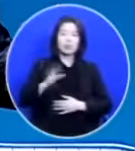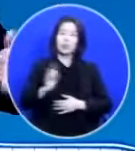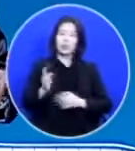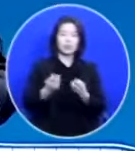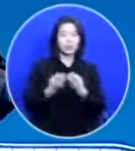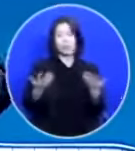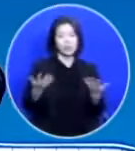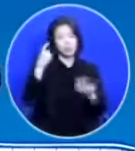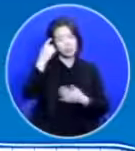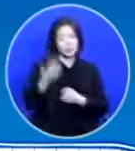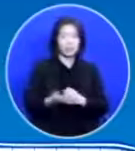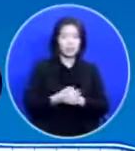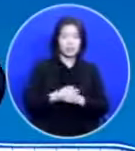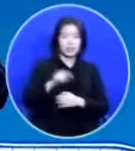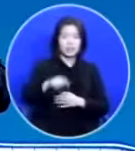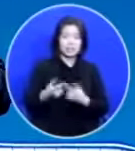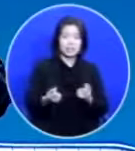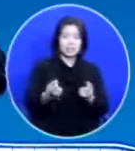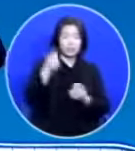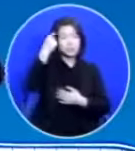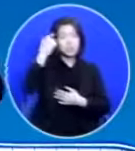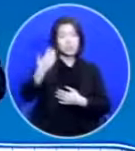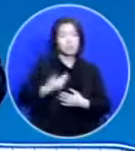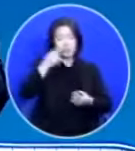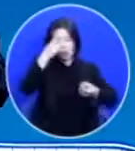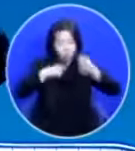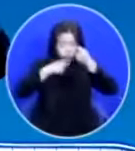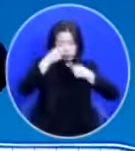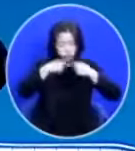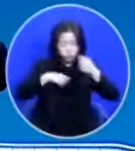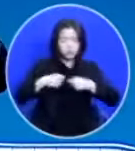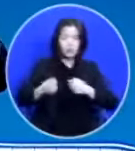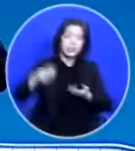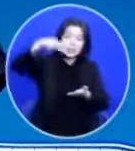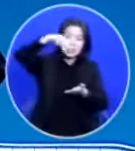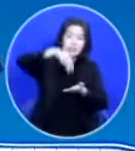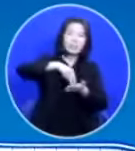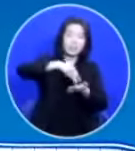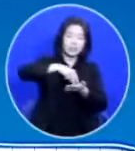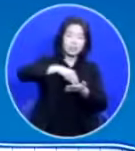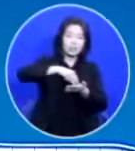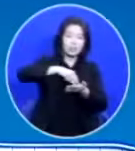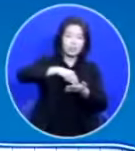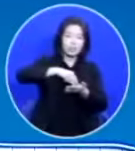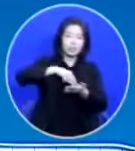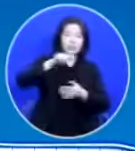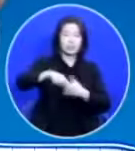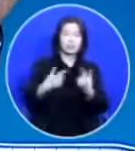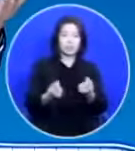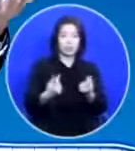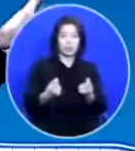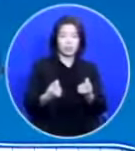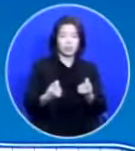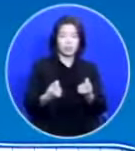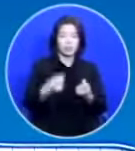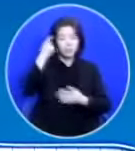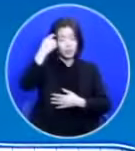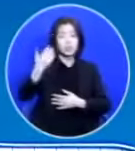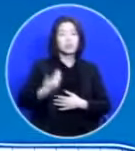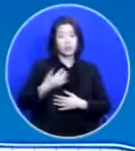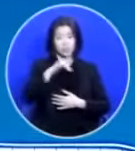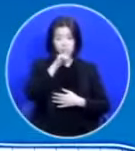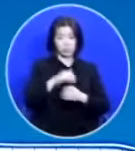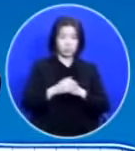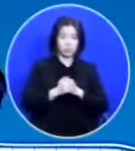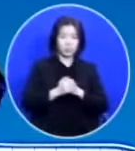이런 질문을 울면서 일어나서 그렇게 질문하는 거예요